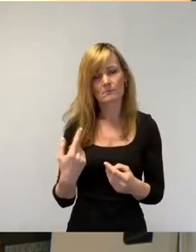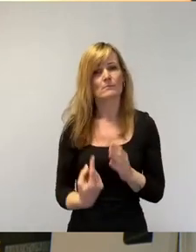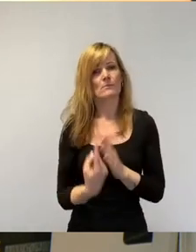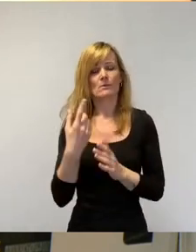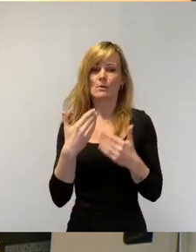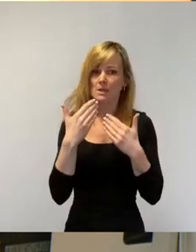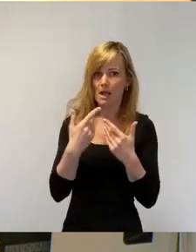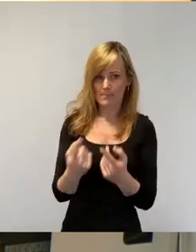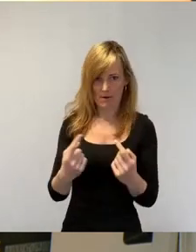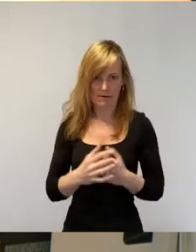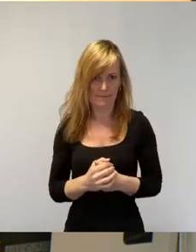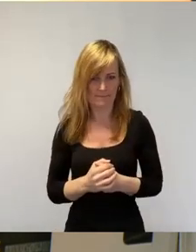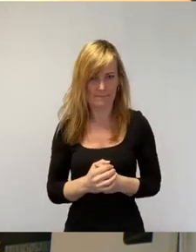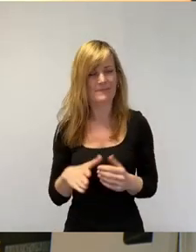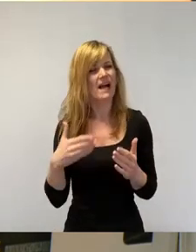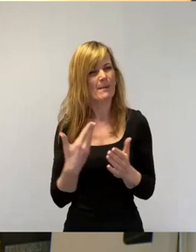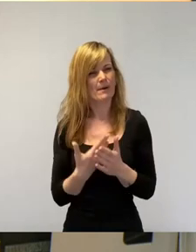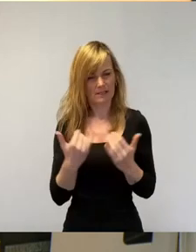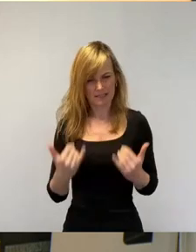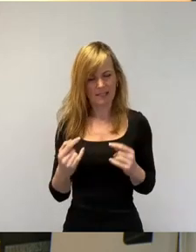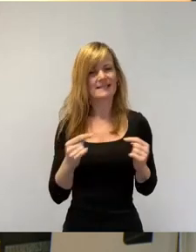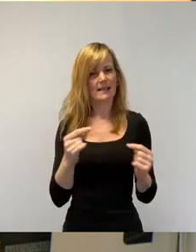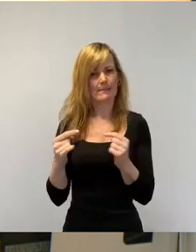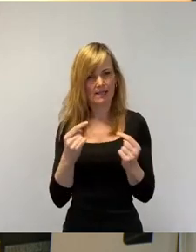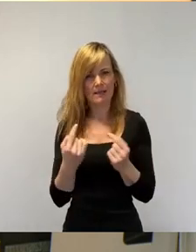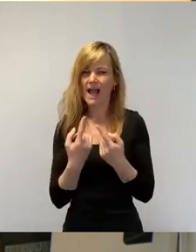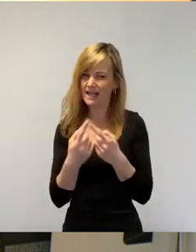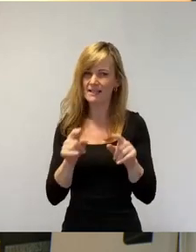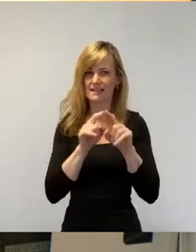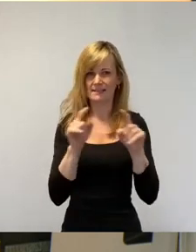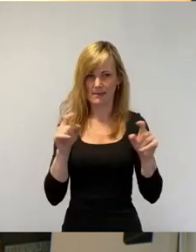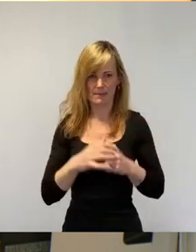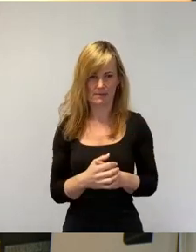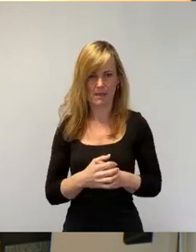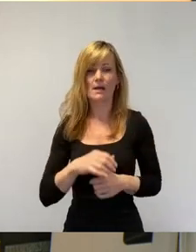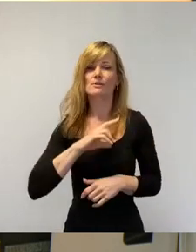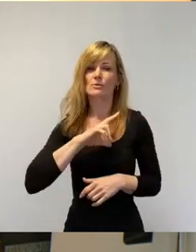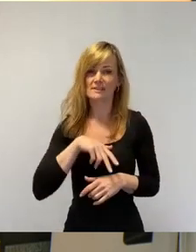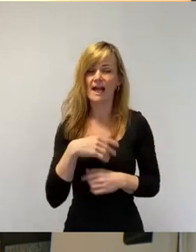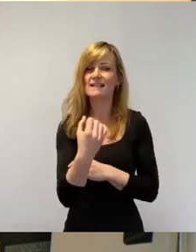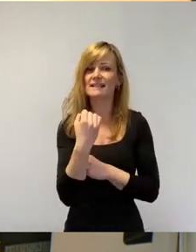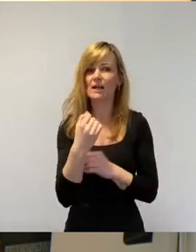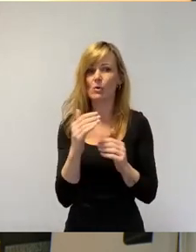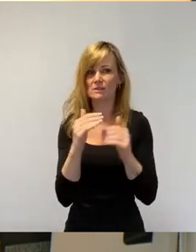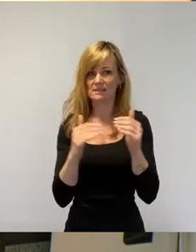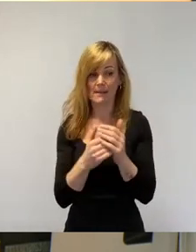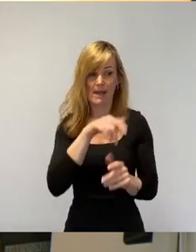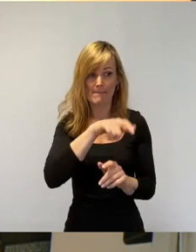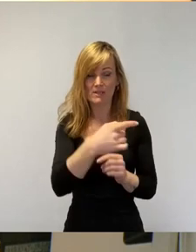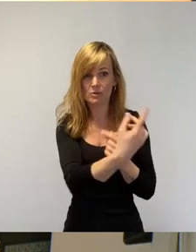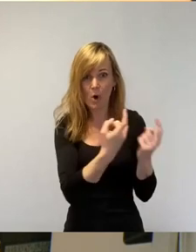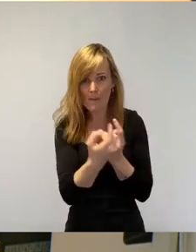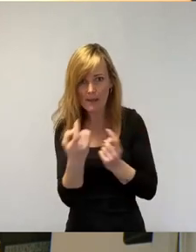Aber in dieser Debatte geht es eben um die Zuwanderung in unsere sozialen Sicherungssysteme. Und